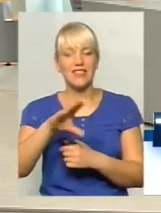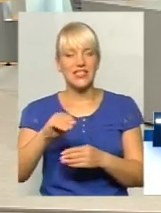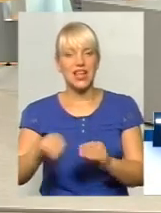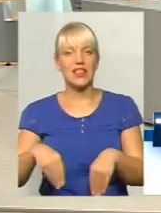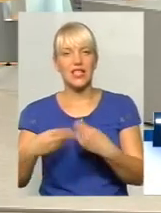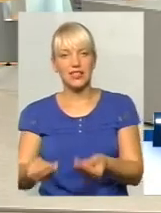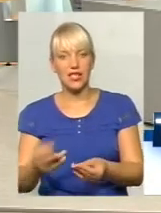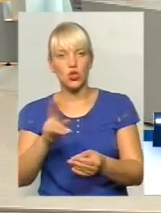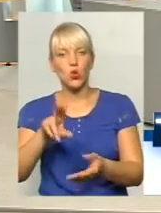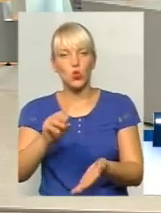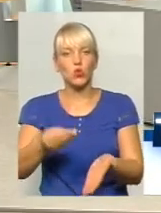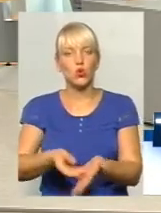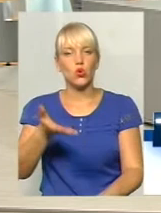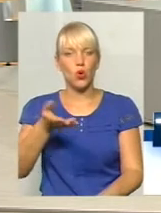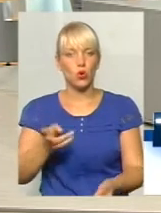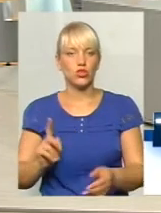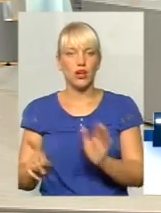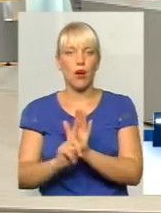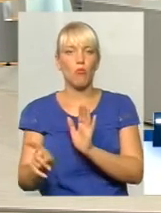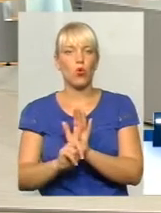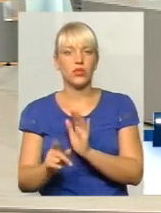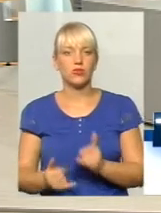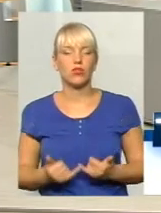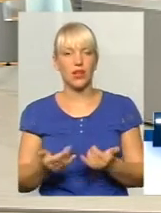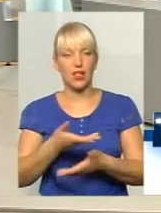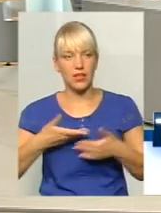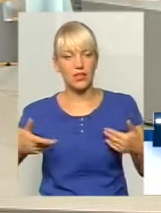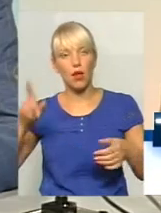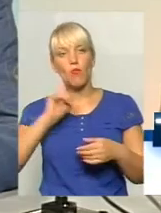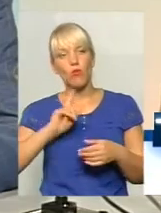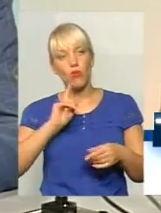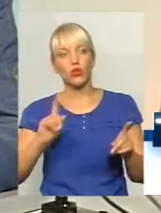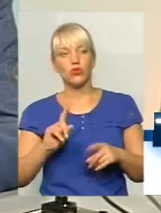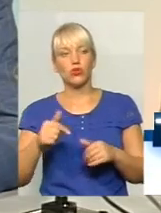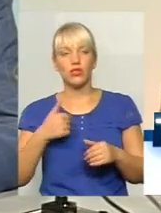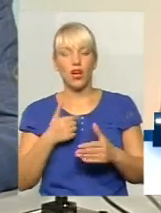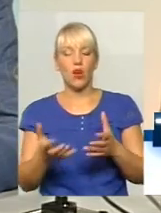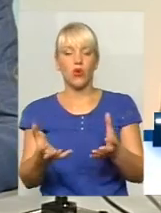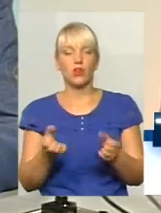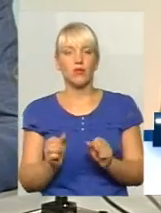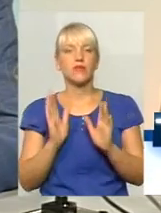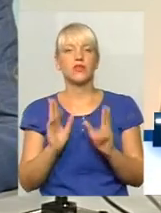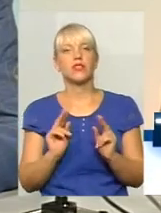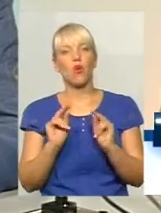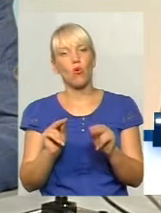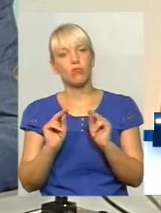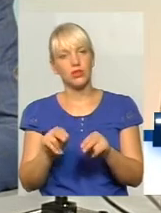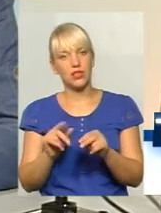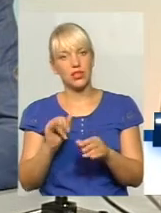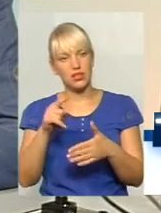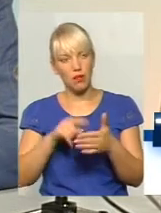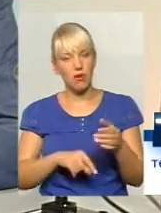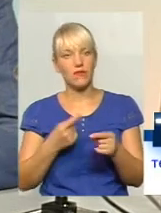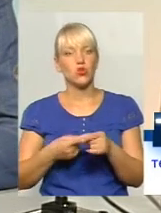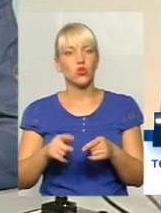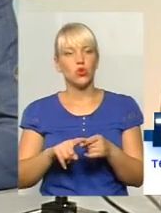здорожчання проїзду для нас. Поки що я отримав виключно обіцянки і запевнення щодо